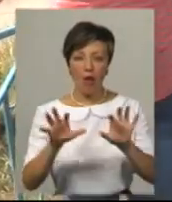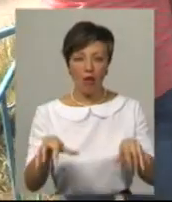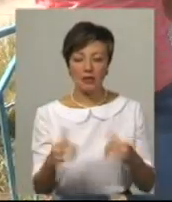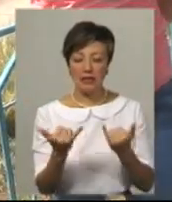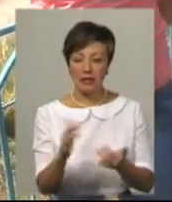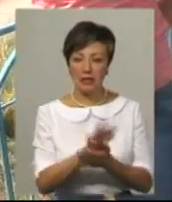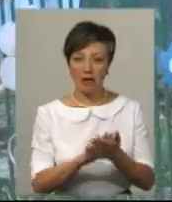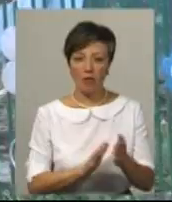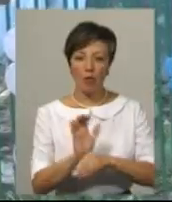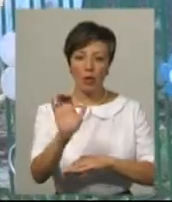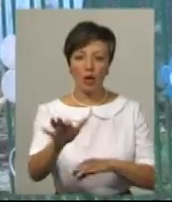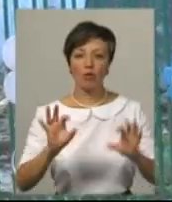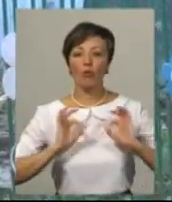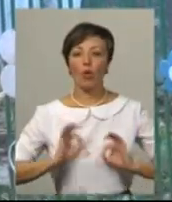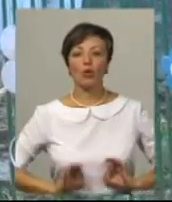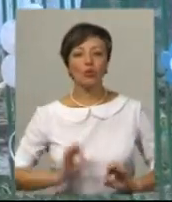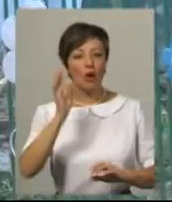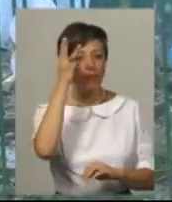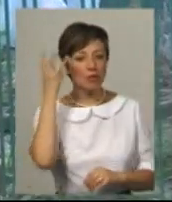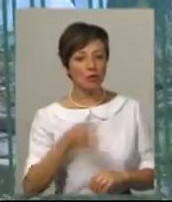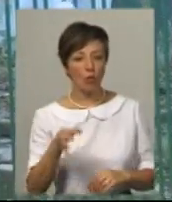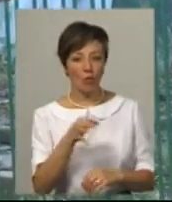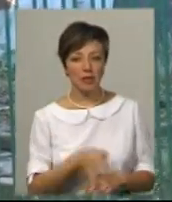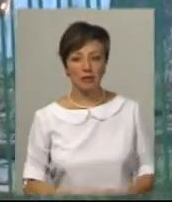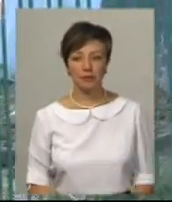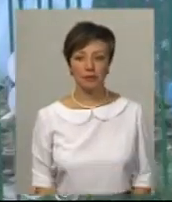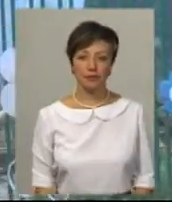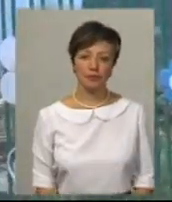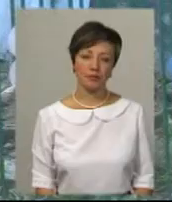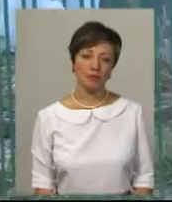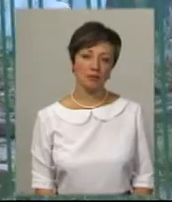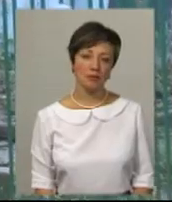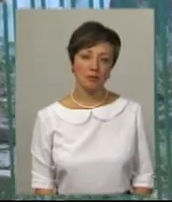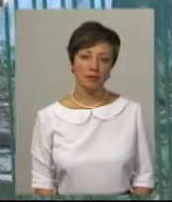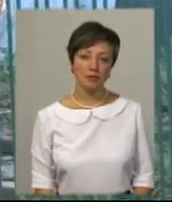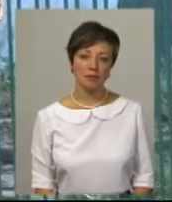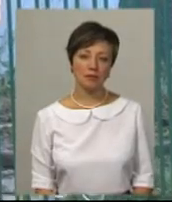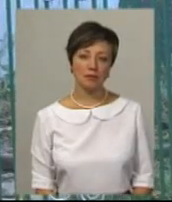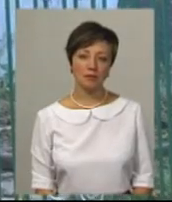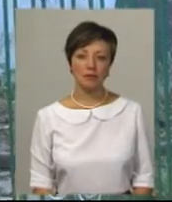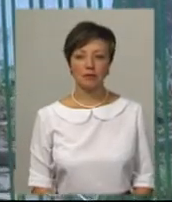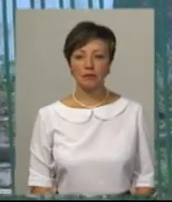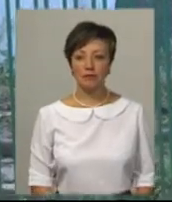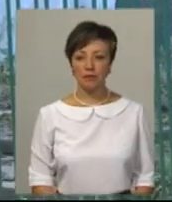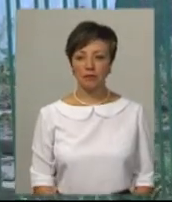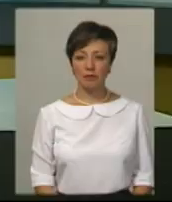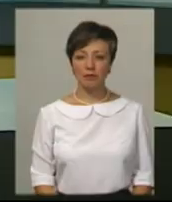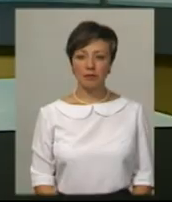Далі цю заяву подали на прокуратуру Хмельницької області. Анастасія Збродова, Володимир Зайнчуковський, новини на Суспільному, Хмельниччина.